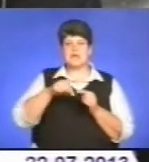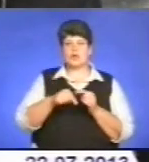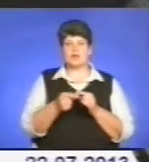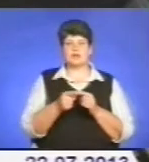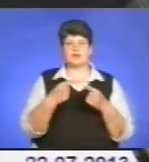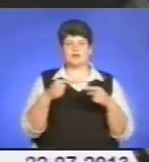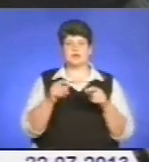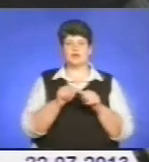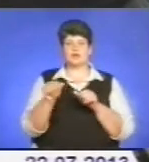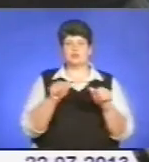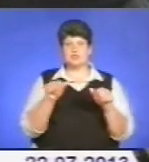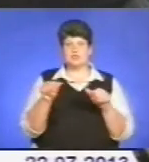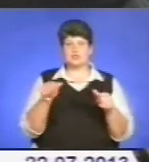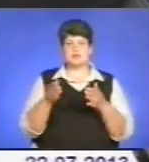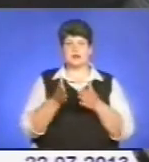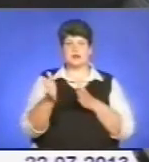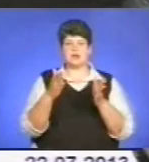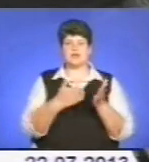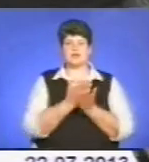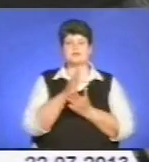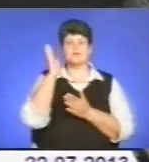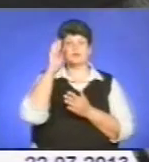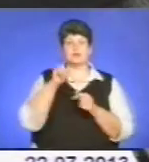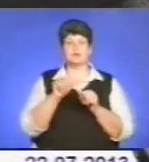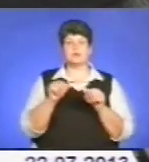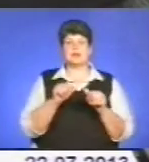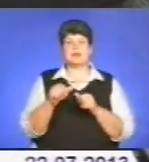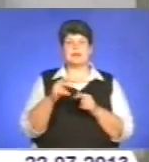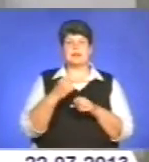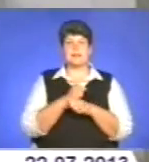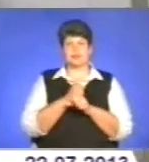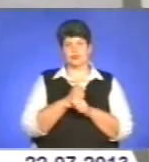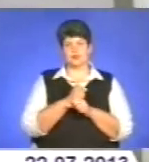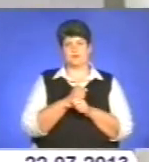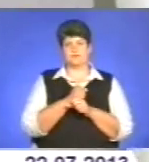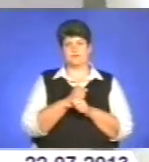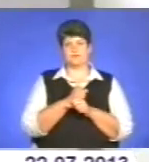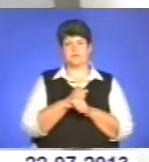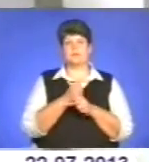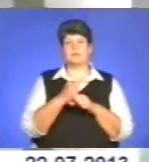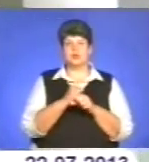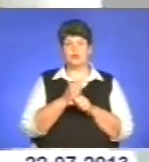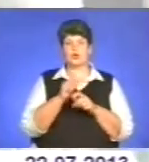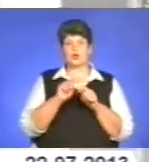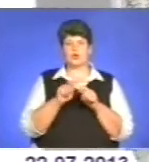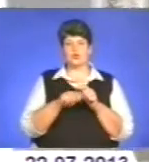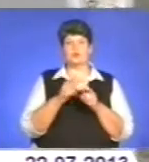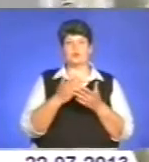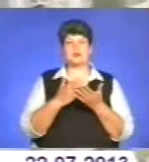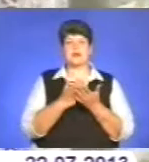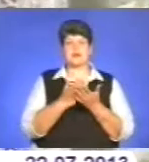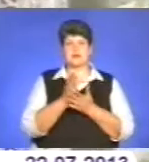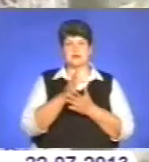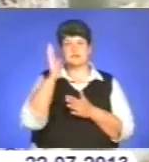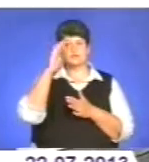мереж. Якість питної води паралельно визначає лабораторія Терса Непідемслужби. У лабораторії контролюють якість води, визначають всі необхідні